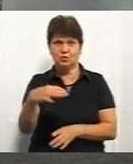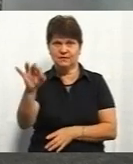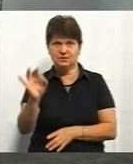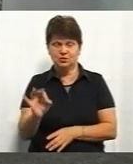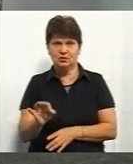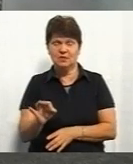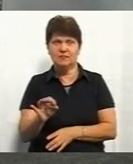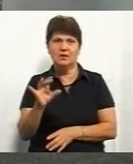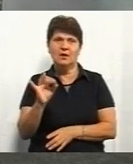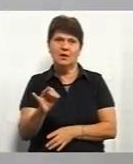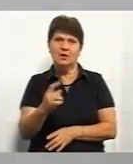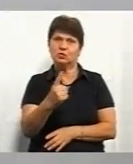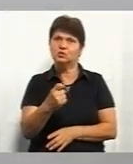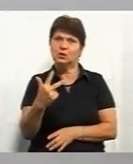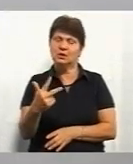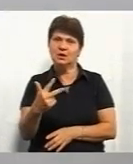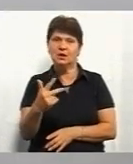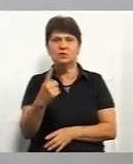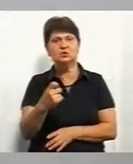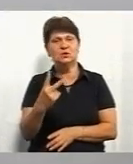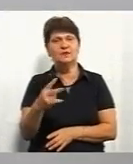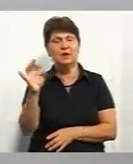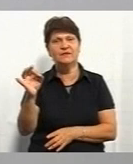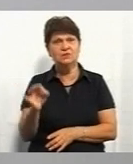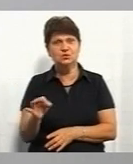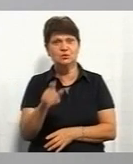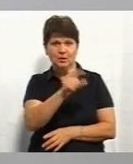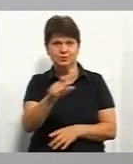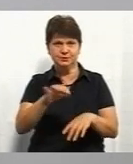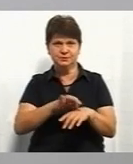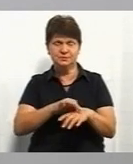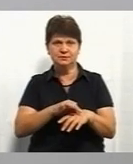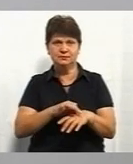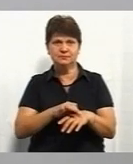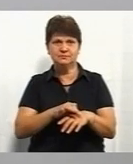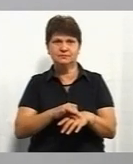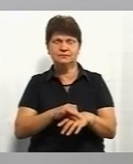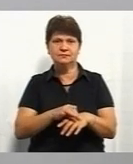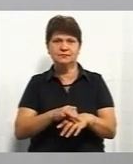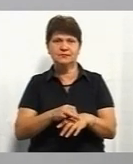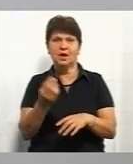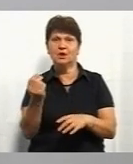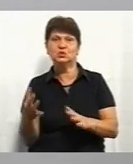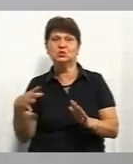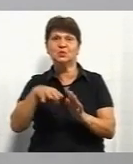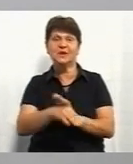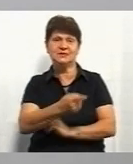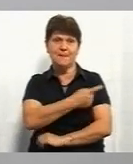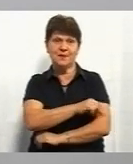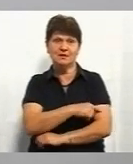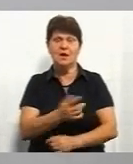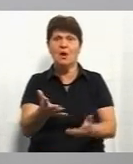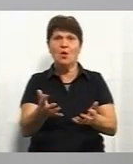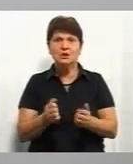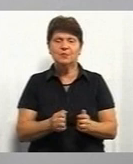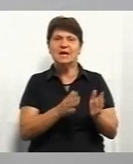тоді або на 103%, 102%, тобто чим більше, тим краще. Йшла медична субвенція. Ми отримували